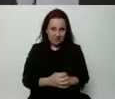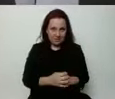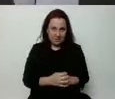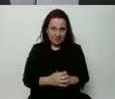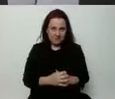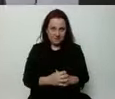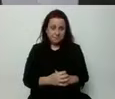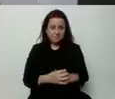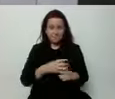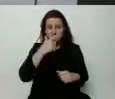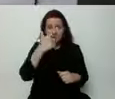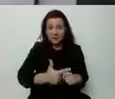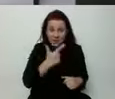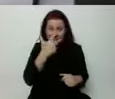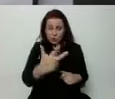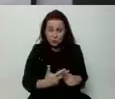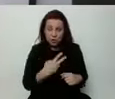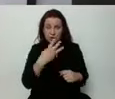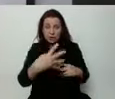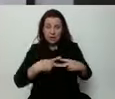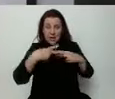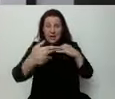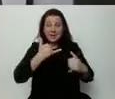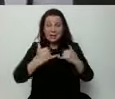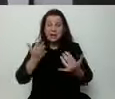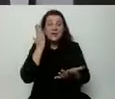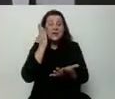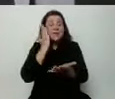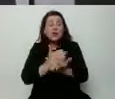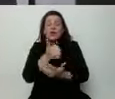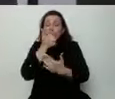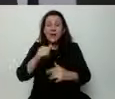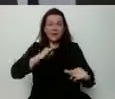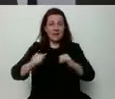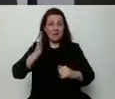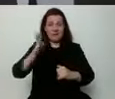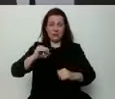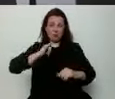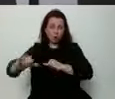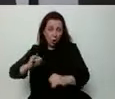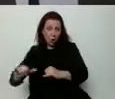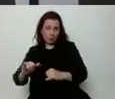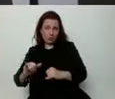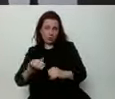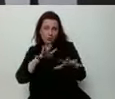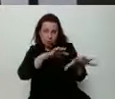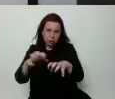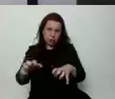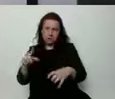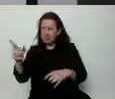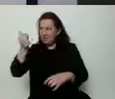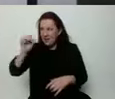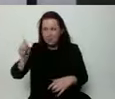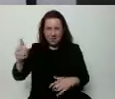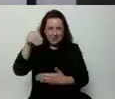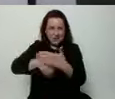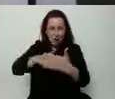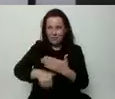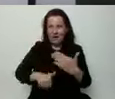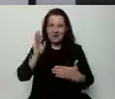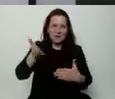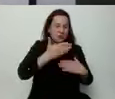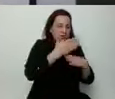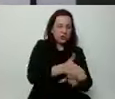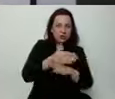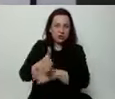cztery lata, jeżeli będziemy mieli monopol władzy, która jest nieprofesjonalna, która chce nas dzielić, która nie ma pomysłu na przyszłość, która chce